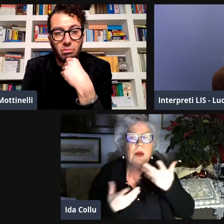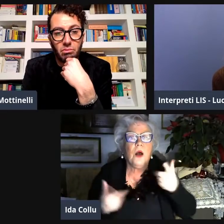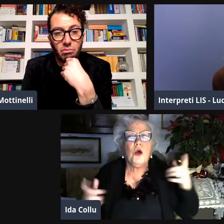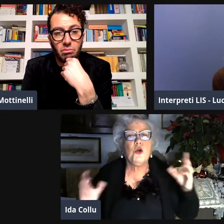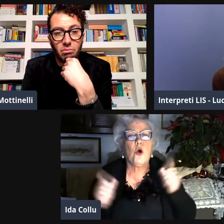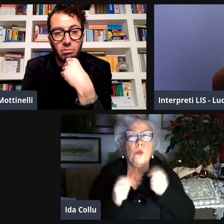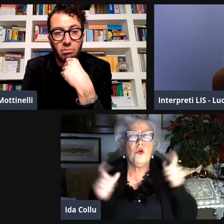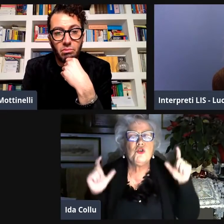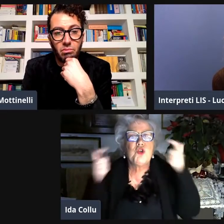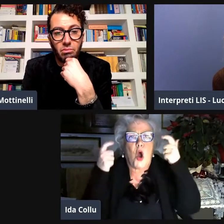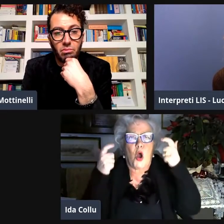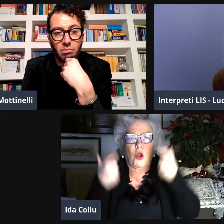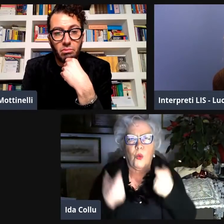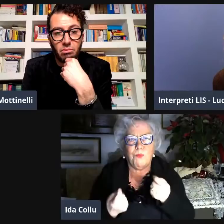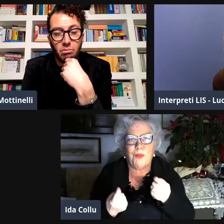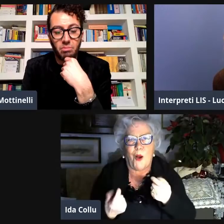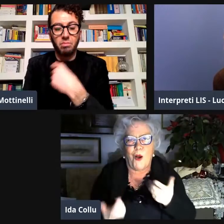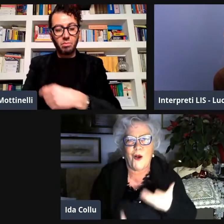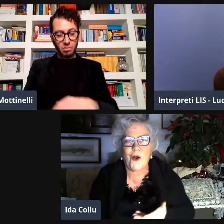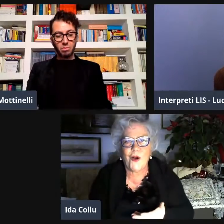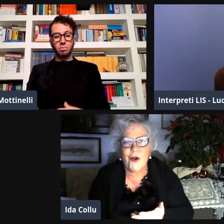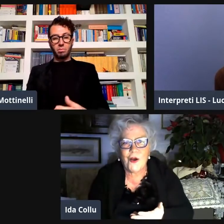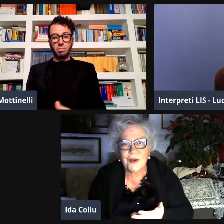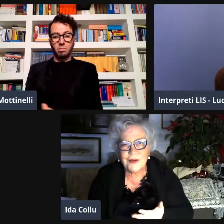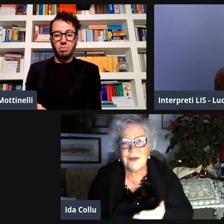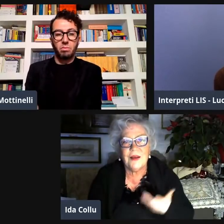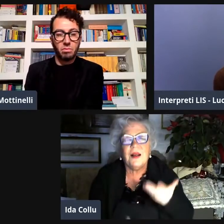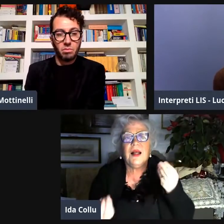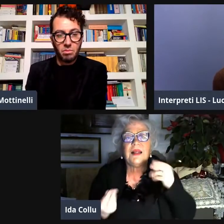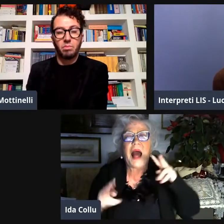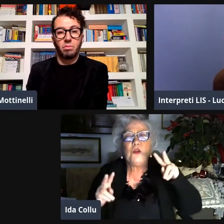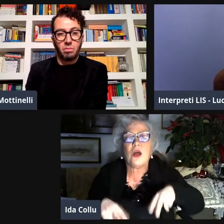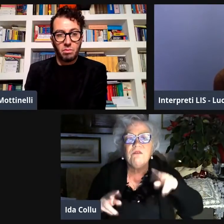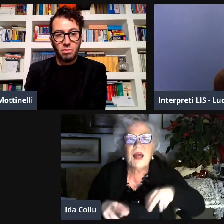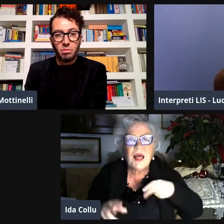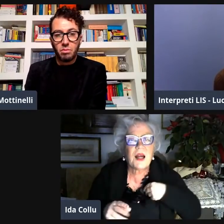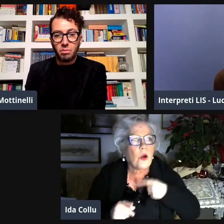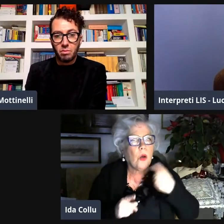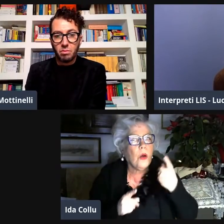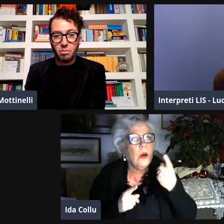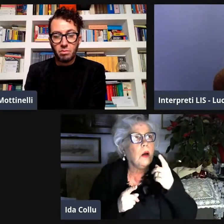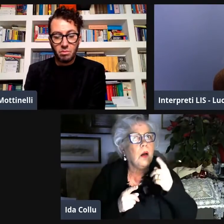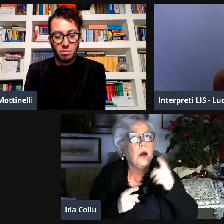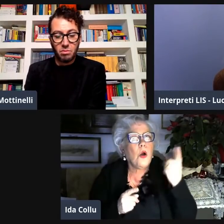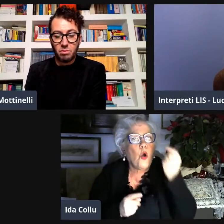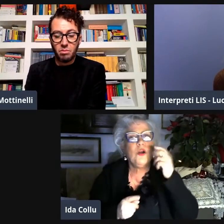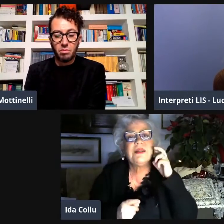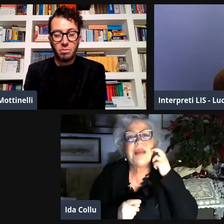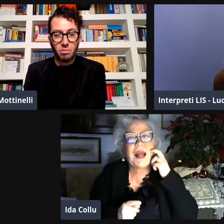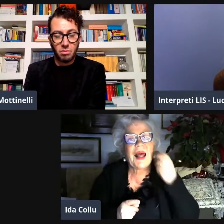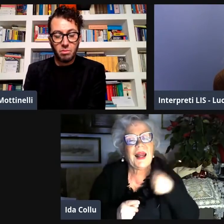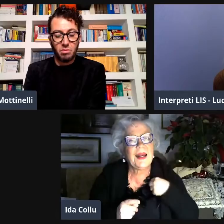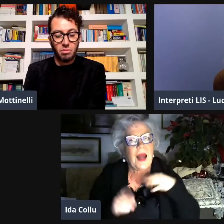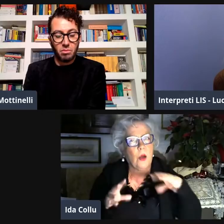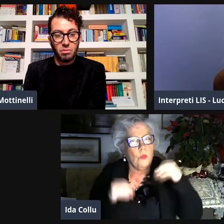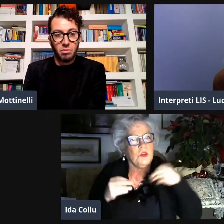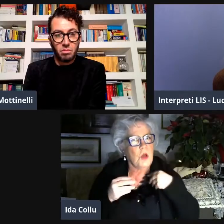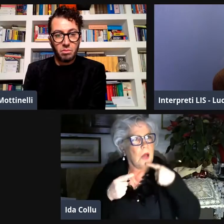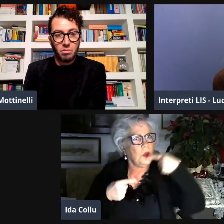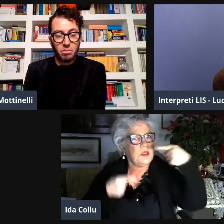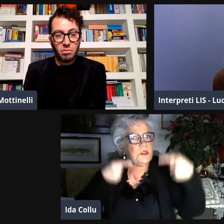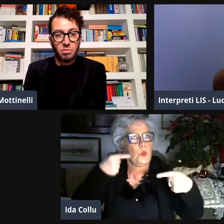non conoscevo benissimo tutti i segni però mi sembrava come se fosse un po' una costrizione non labializzare segnando